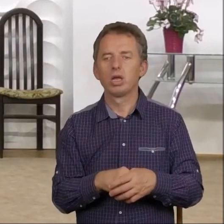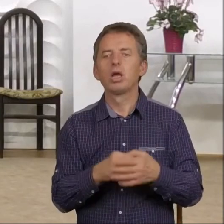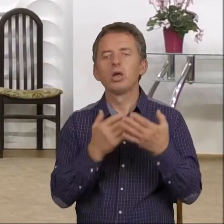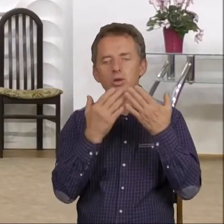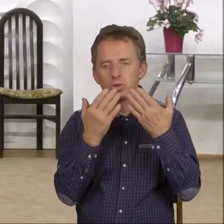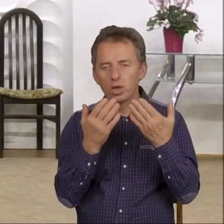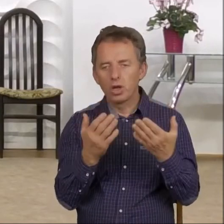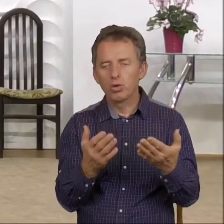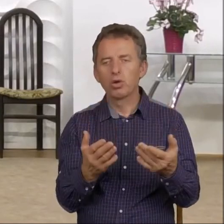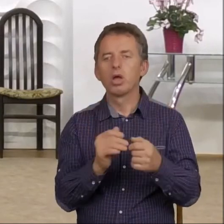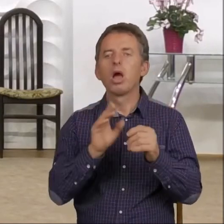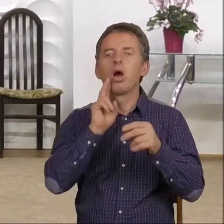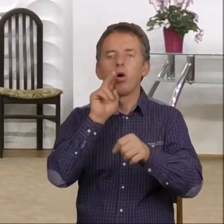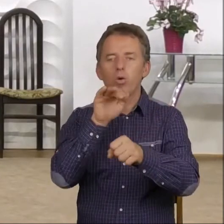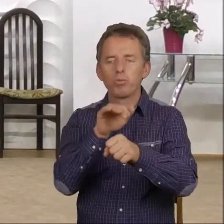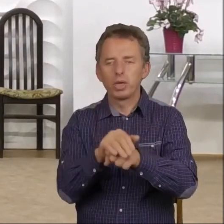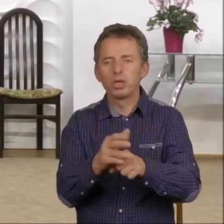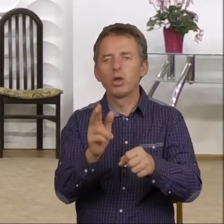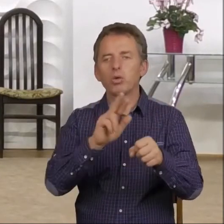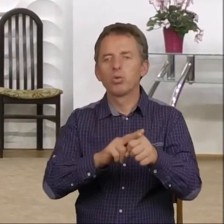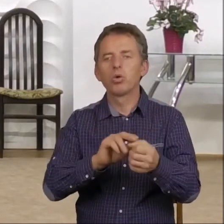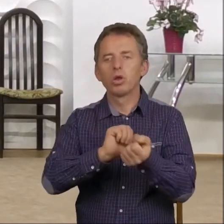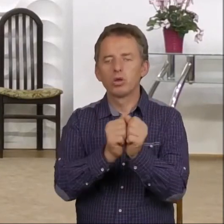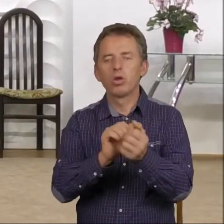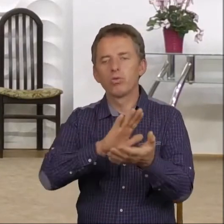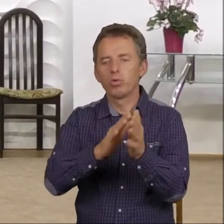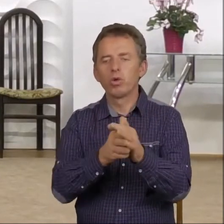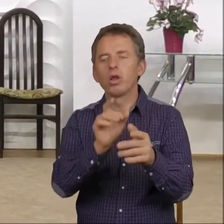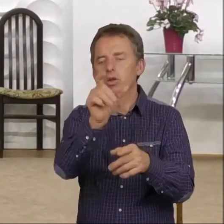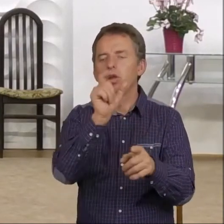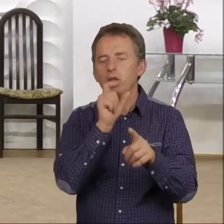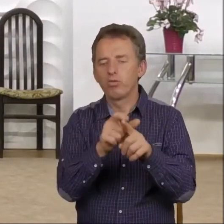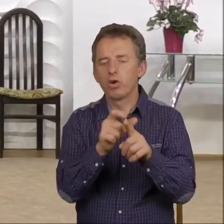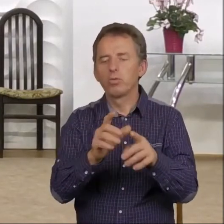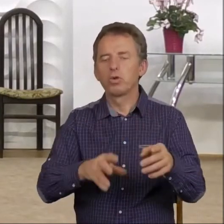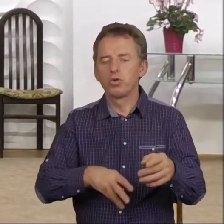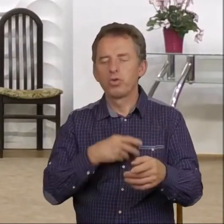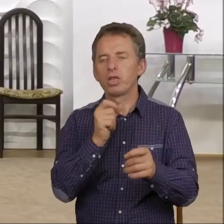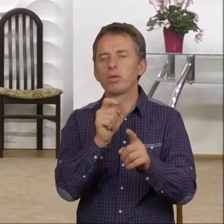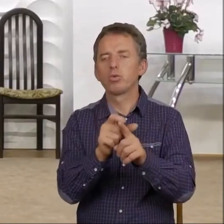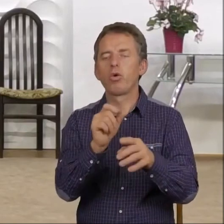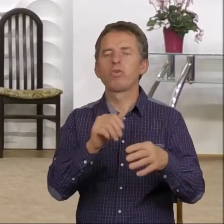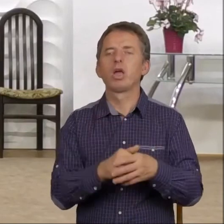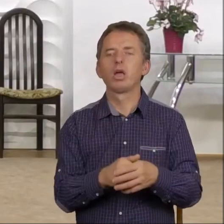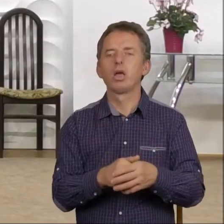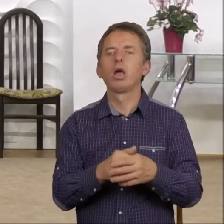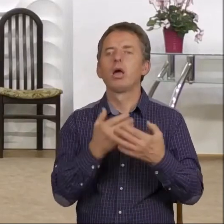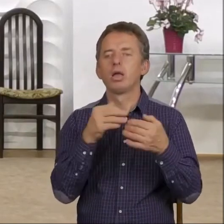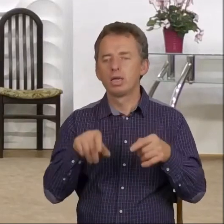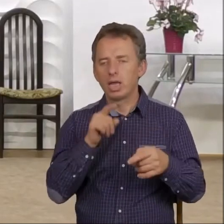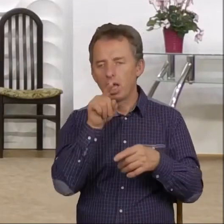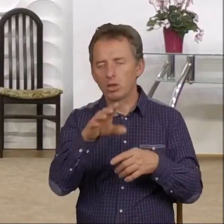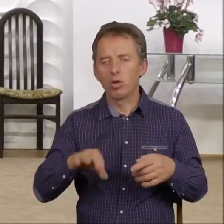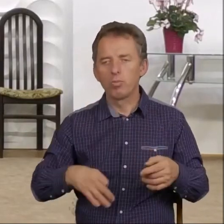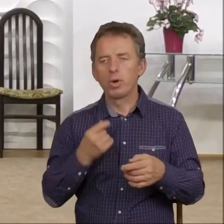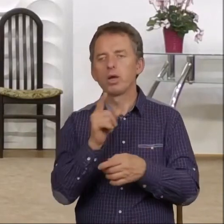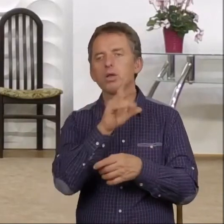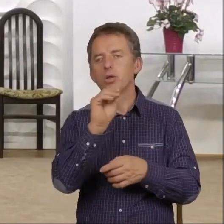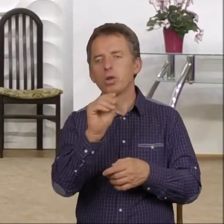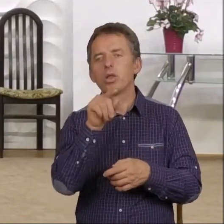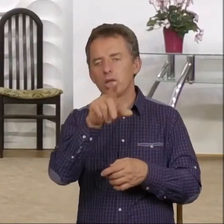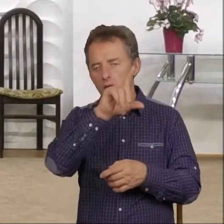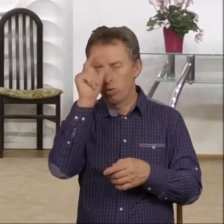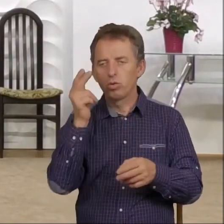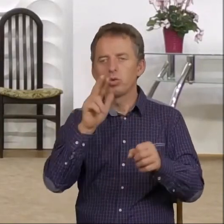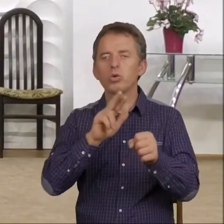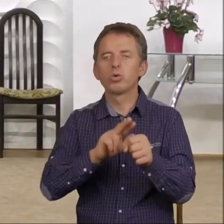Dziękujemy Ci za obietnice, które są złożone w Twoim świętym słowie i za to, Panie, że ten lud,